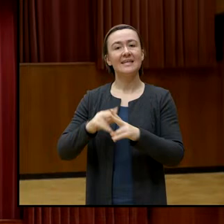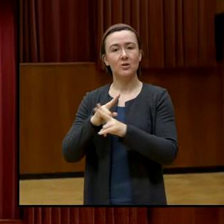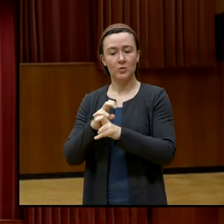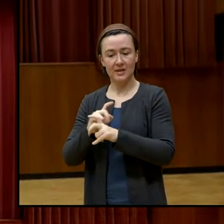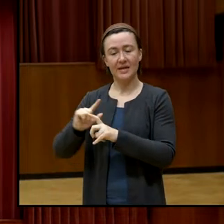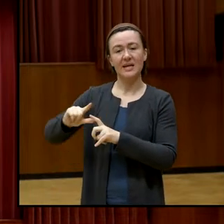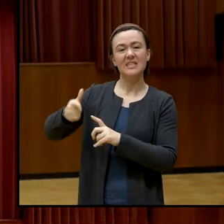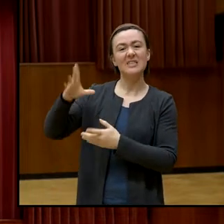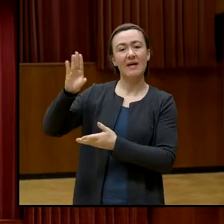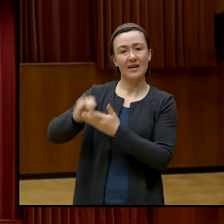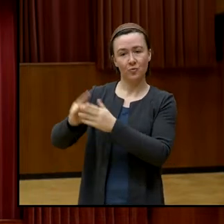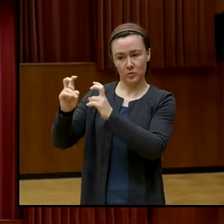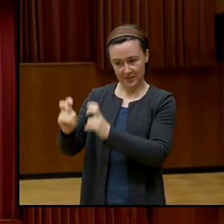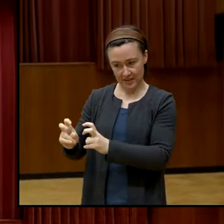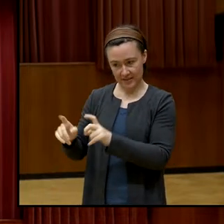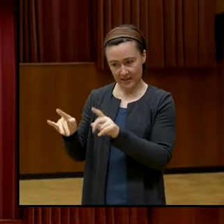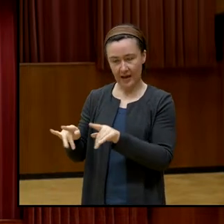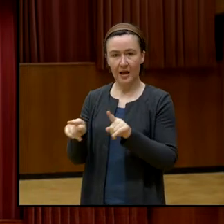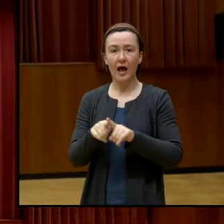Burgenland schon.